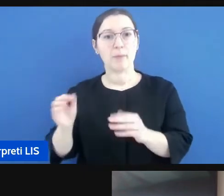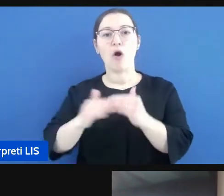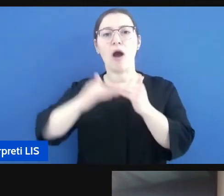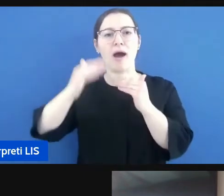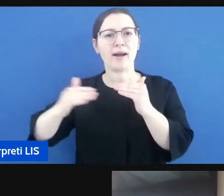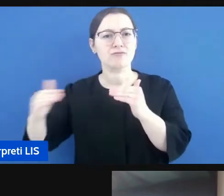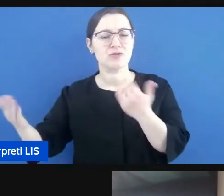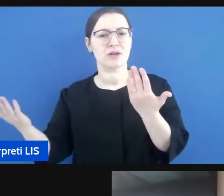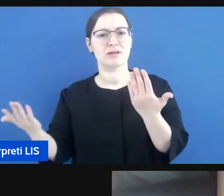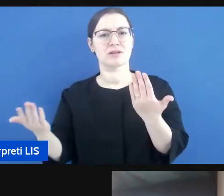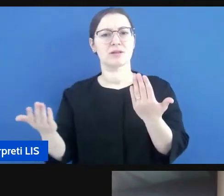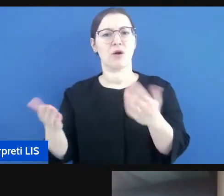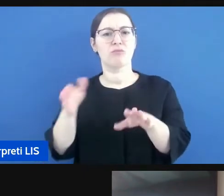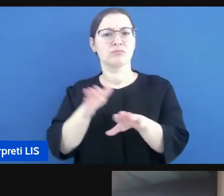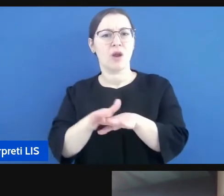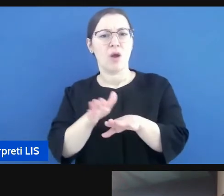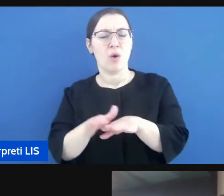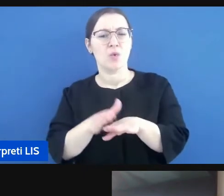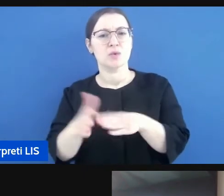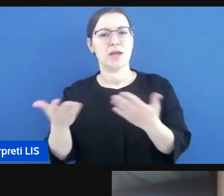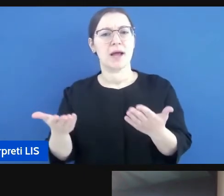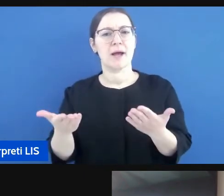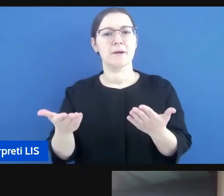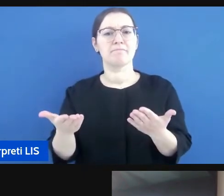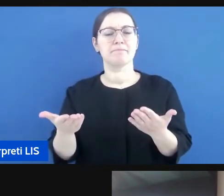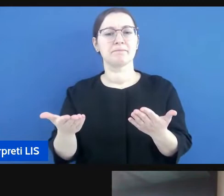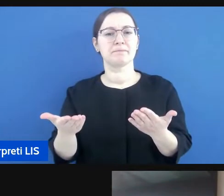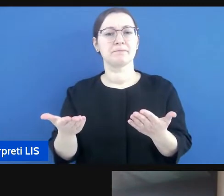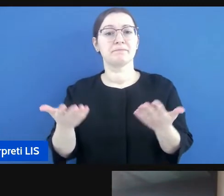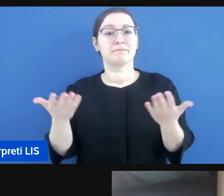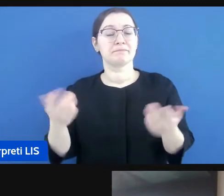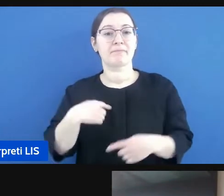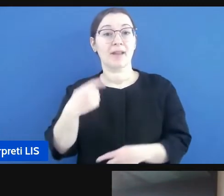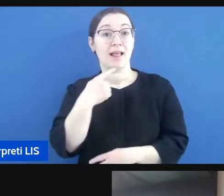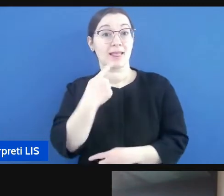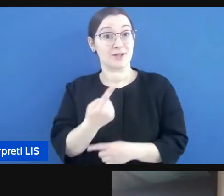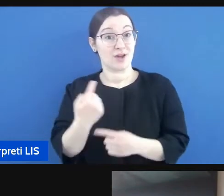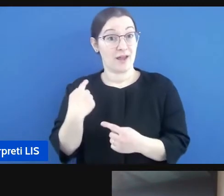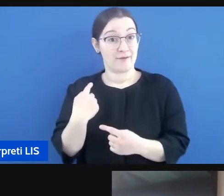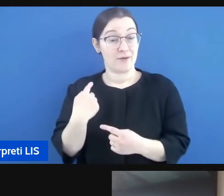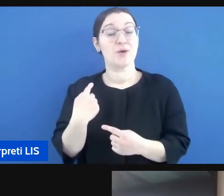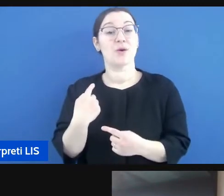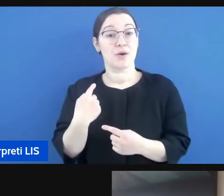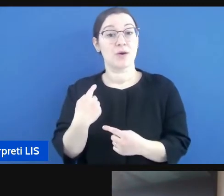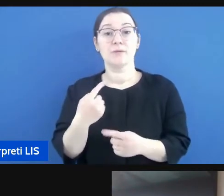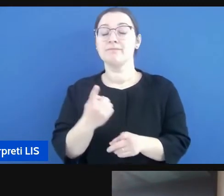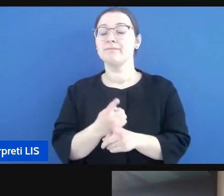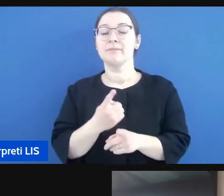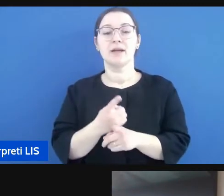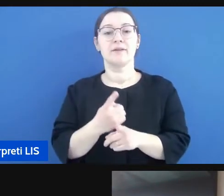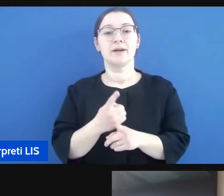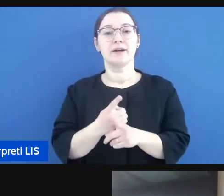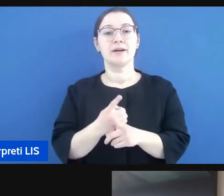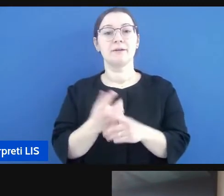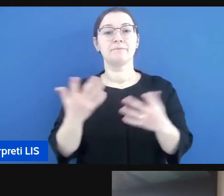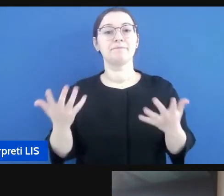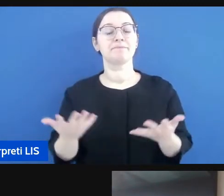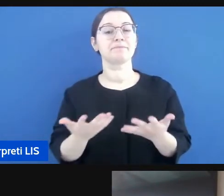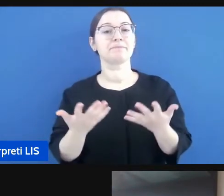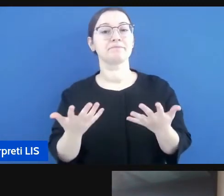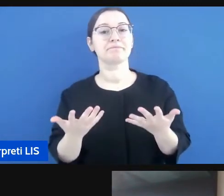'adolescenza e quindi dicevo il fatto di riuscire sostanzialmente ad